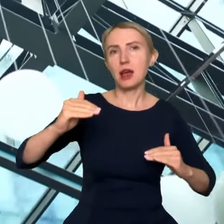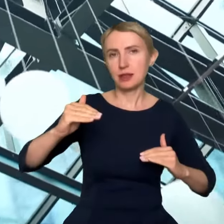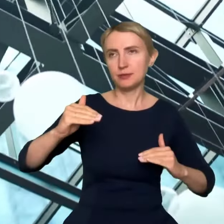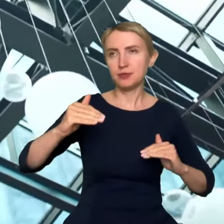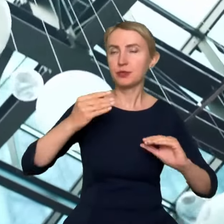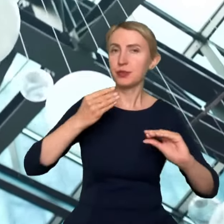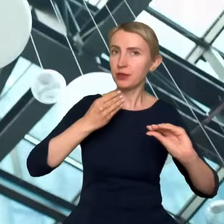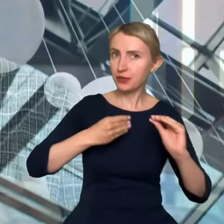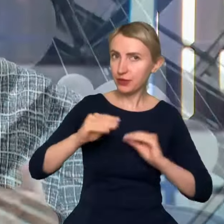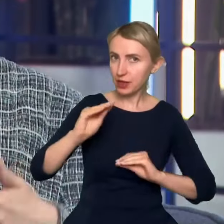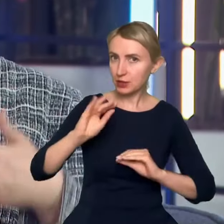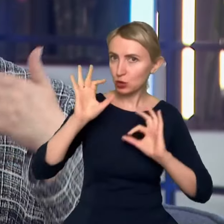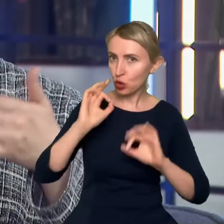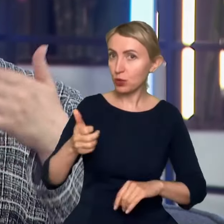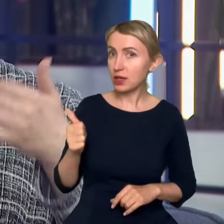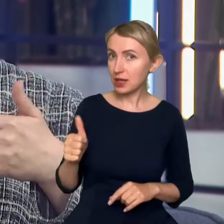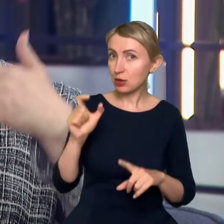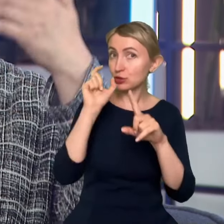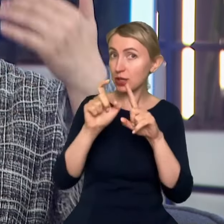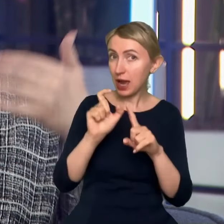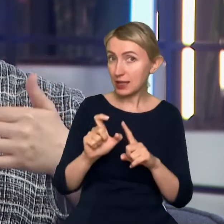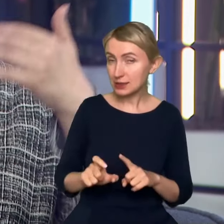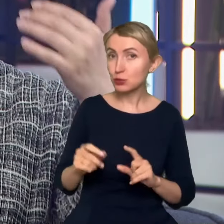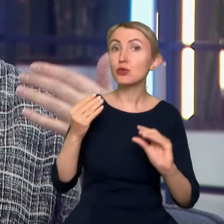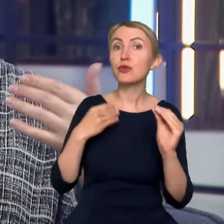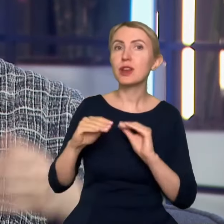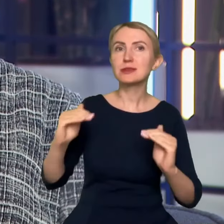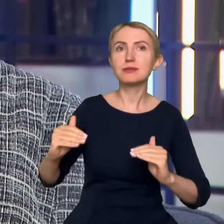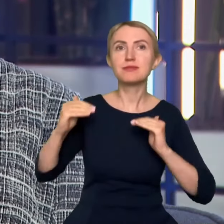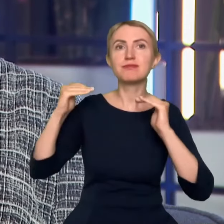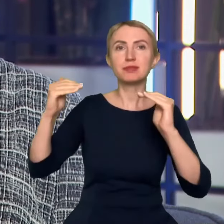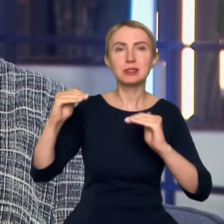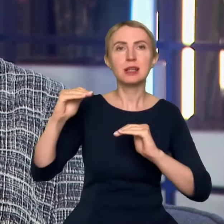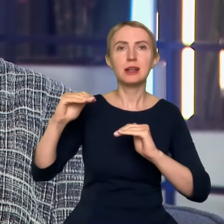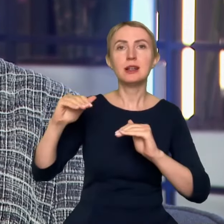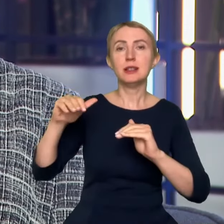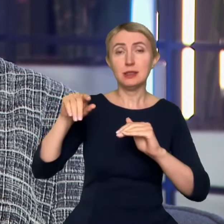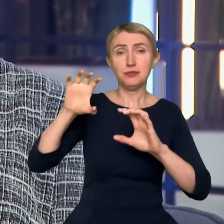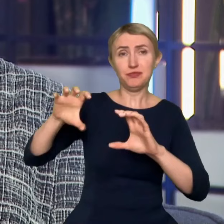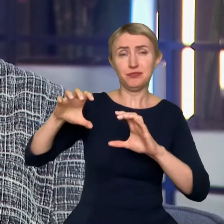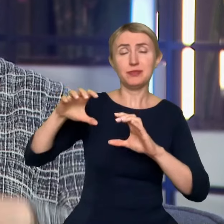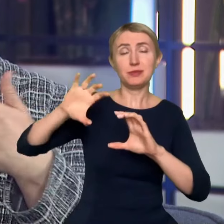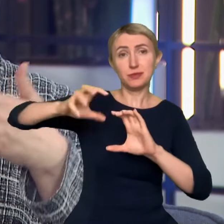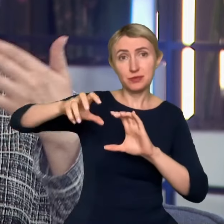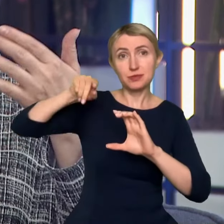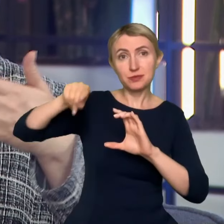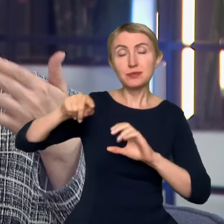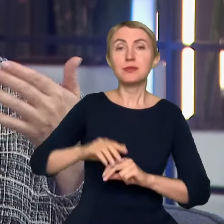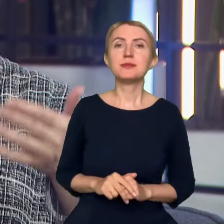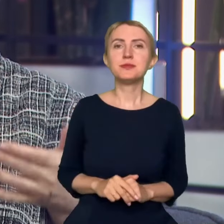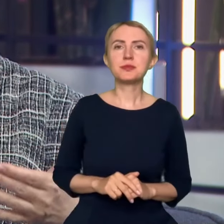dobrej jakości haseł, tym wyższy status edytora czy też redaktora. I wówczas te bardziej